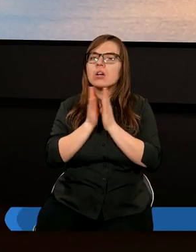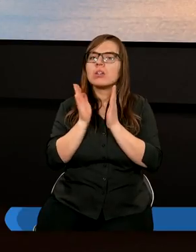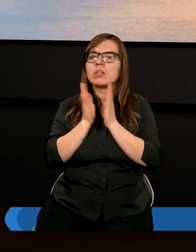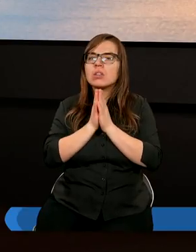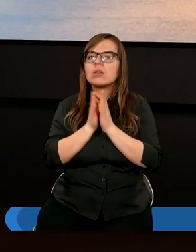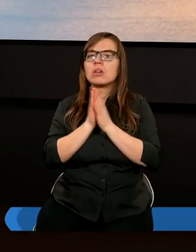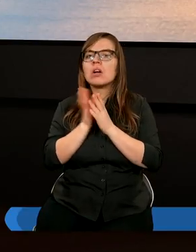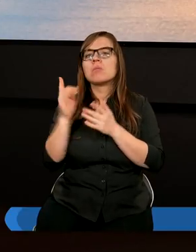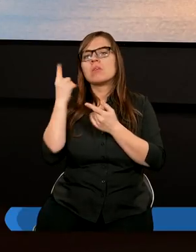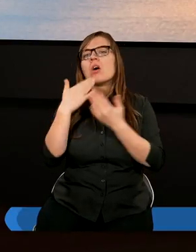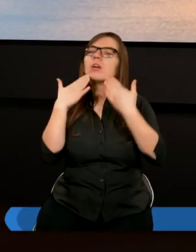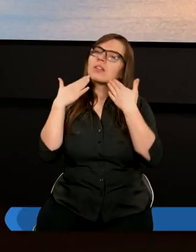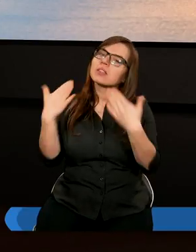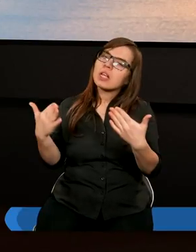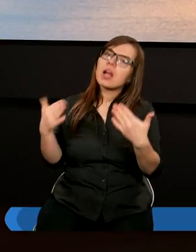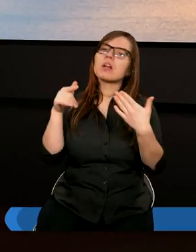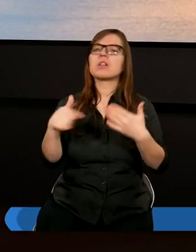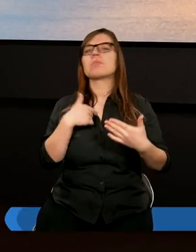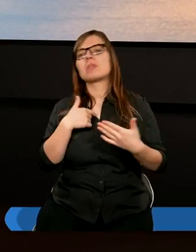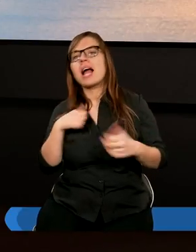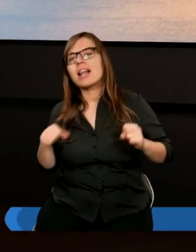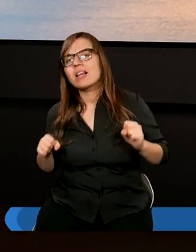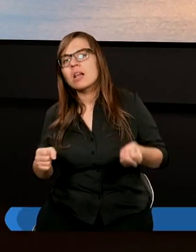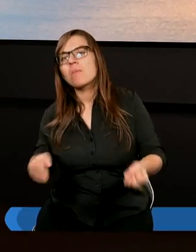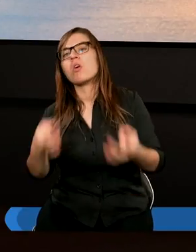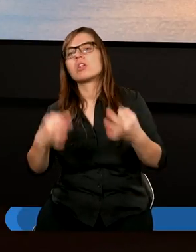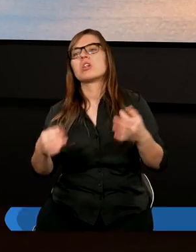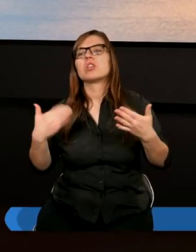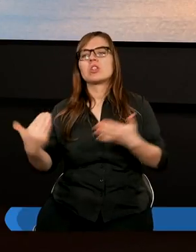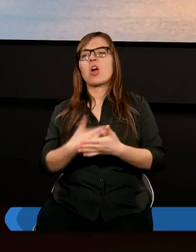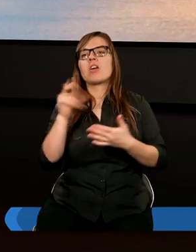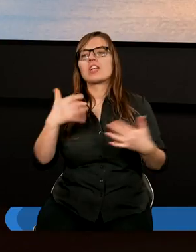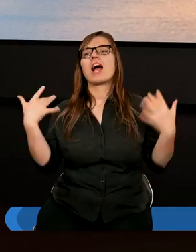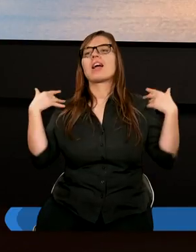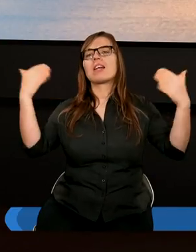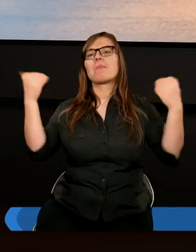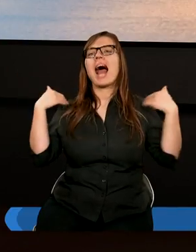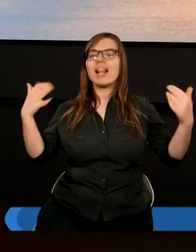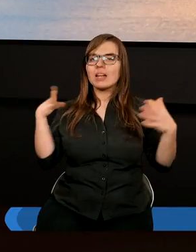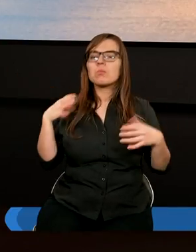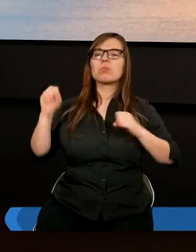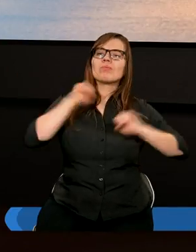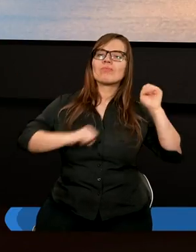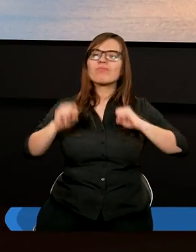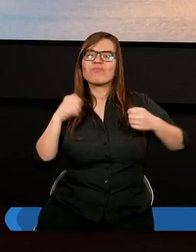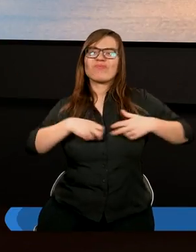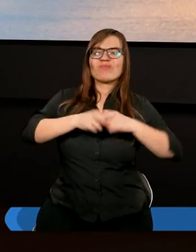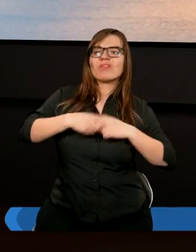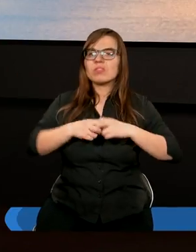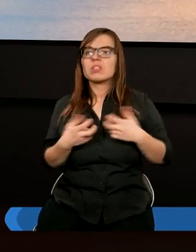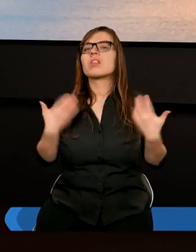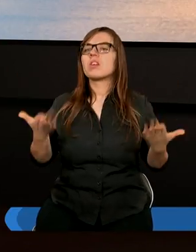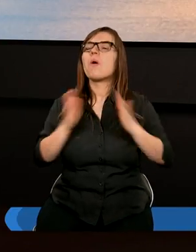to mówię, Panie Boże, dziękuję Ci, żeś mnie zmotywował dzisiaj znowu, że się gimnastykowałem. I